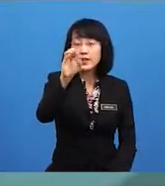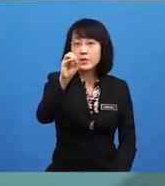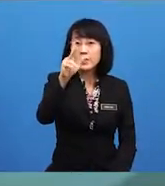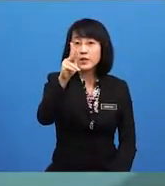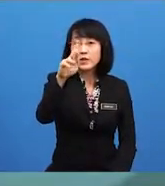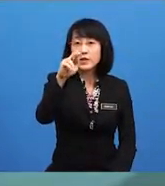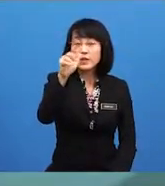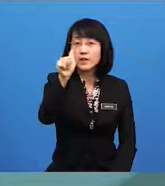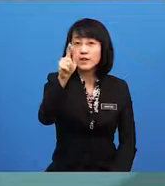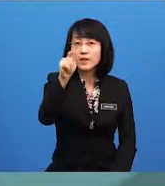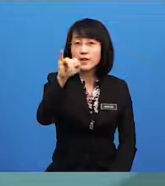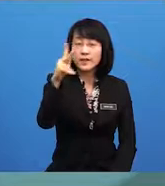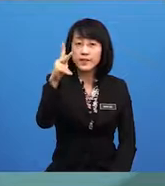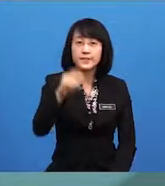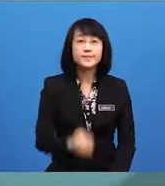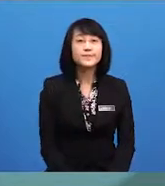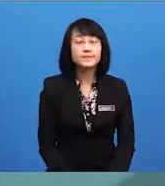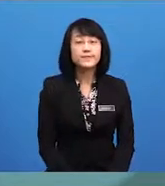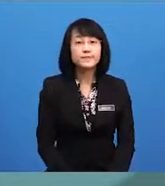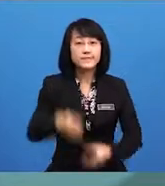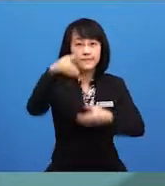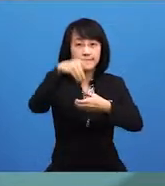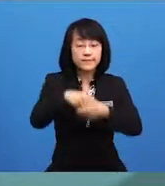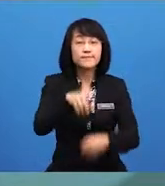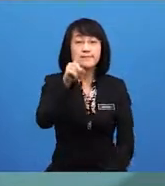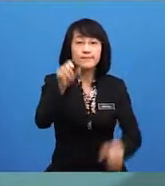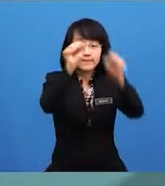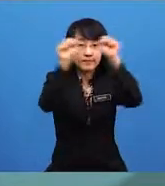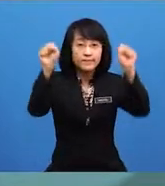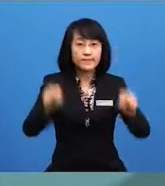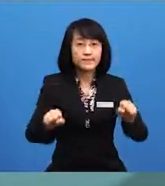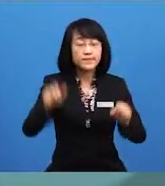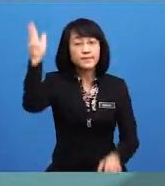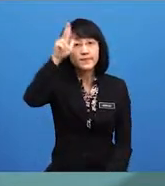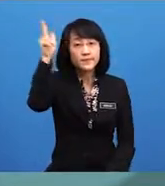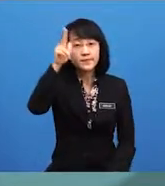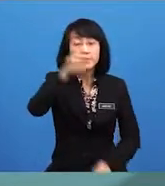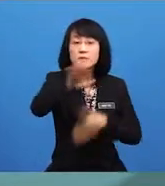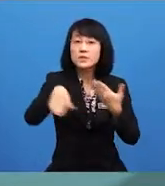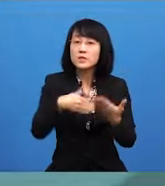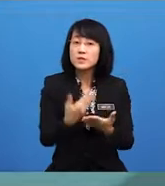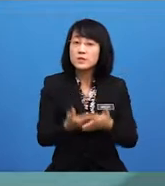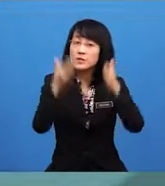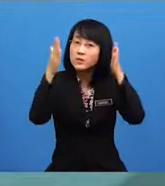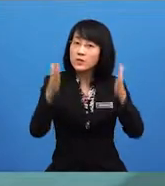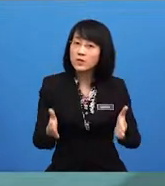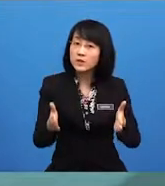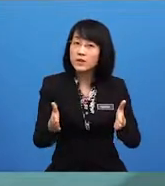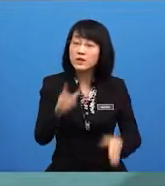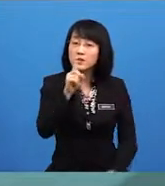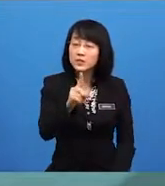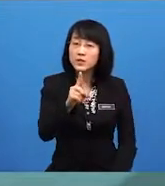Demokrasi ada satu sistem kerajaan di mana semua orang, sebuah negara